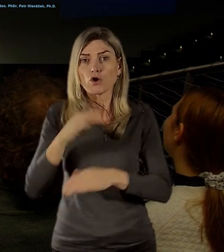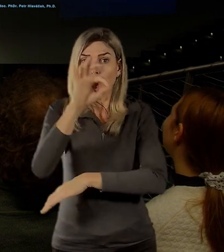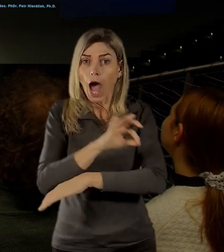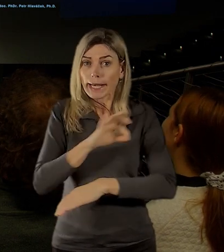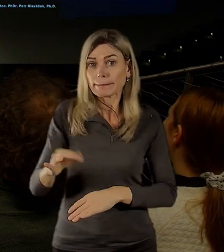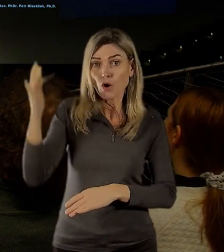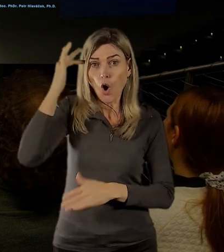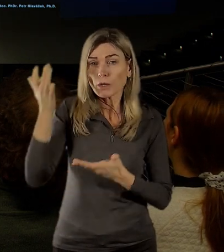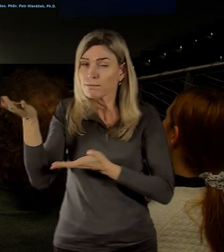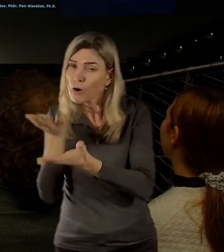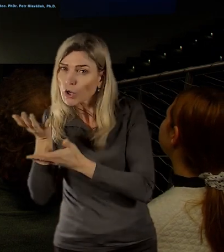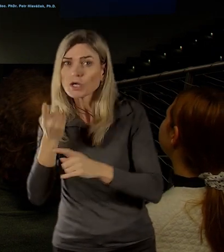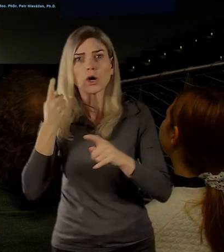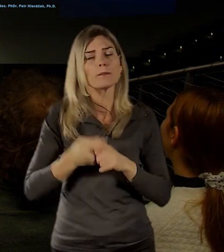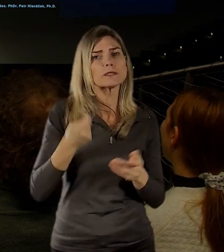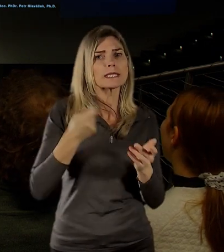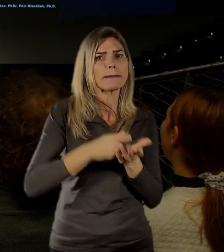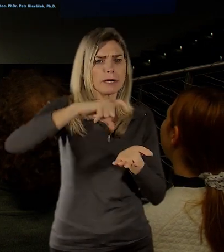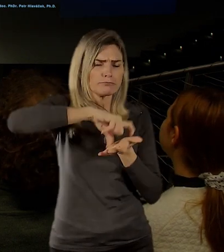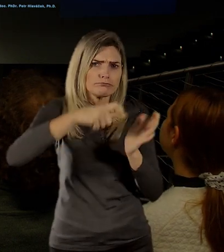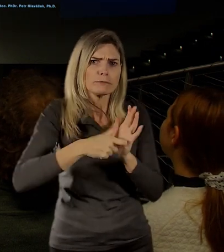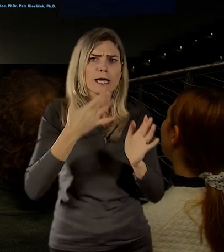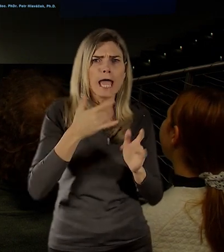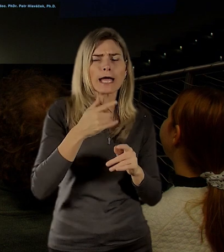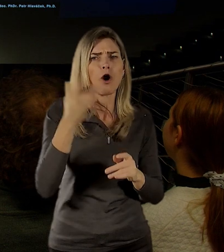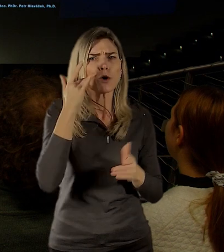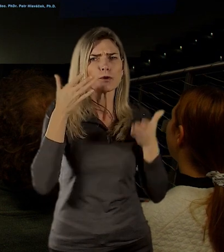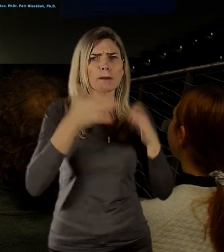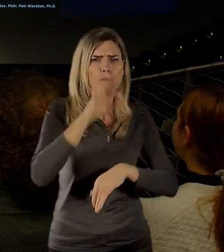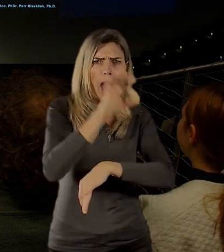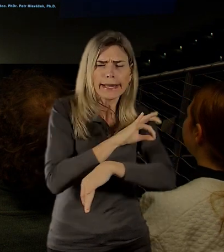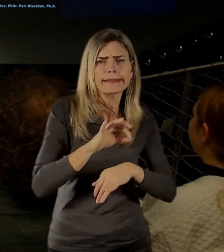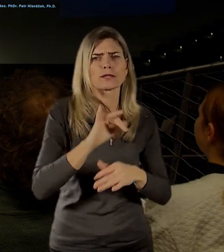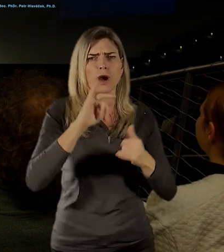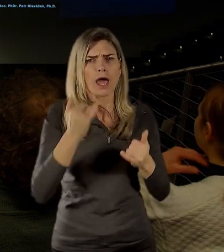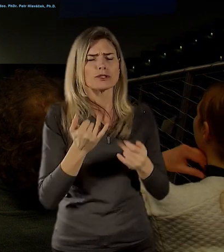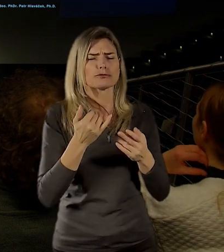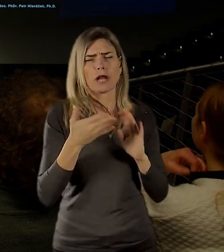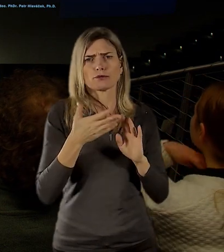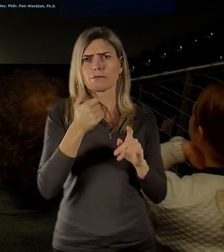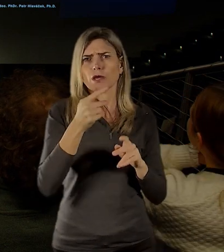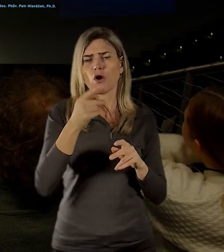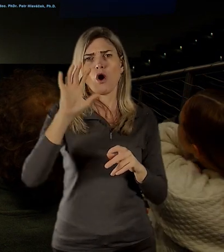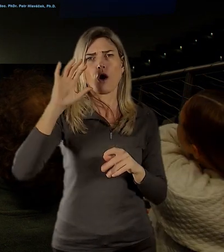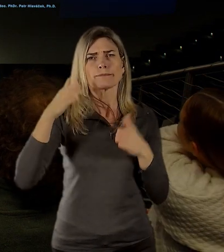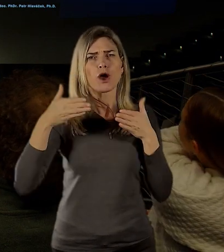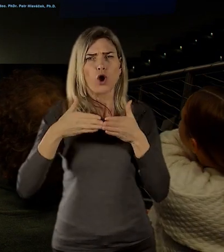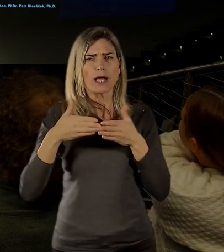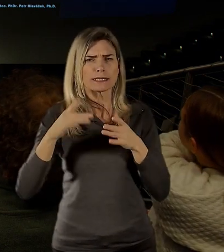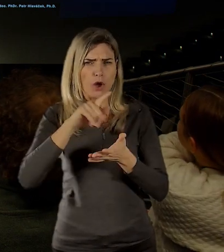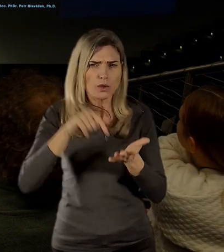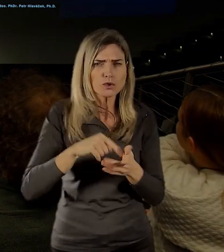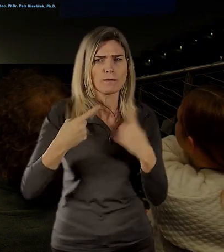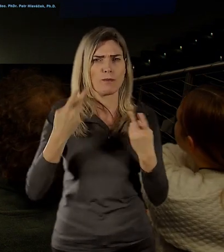urbanisty. Mám tu čest být spolupracovníkem i IPRU v některých projektech, ať ušlo Soutok, Karlovo náměstí, Rohanský ostrov a nebo teď